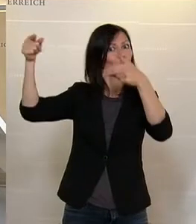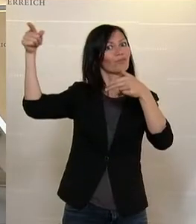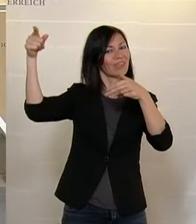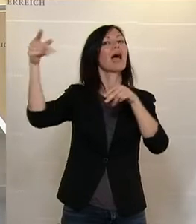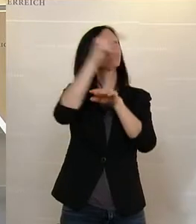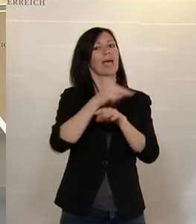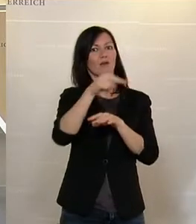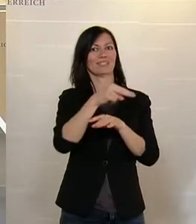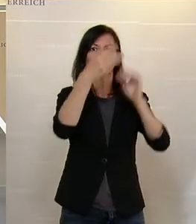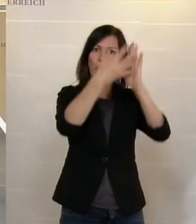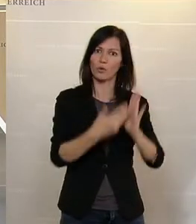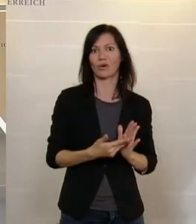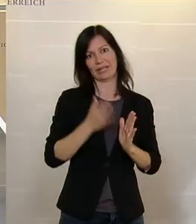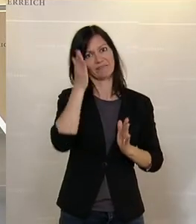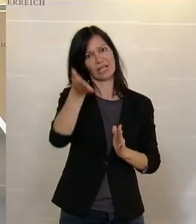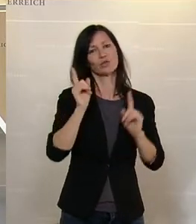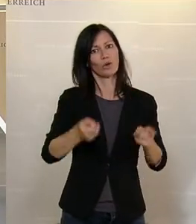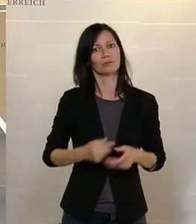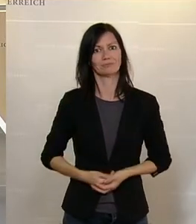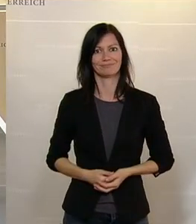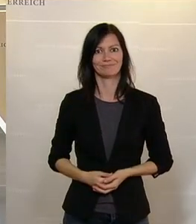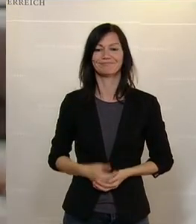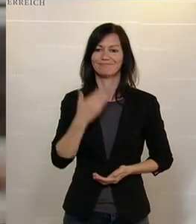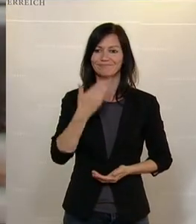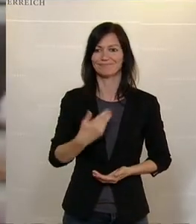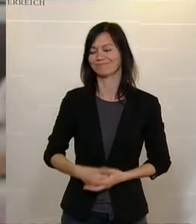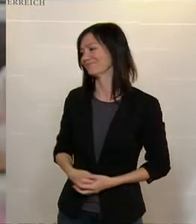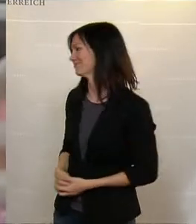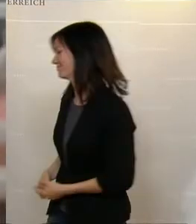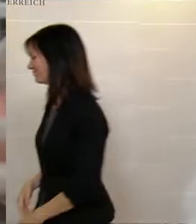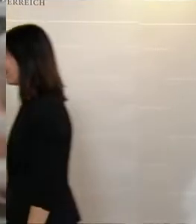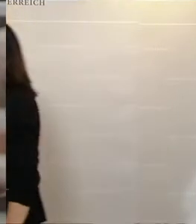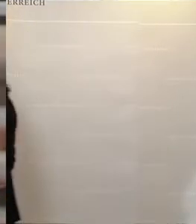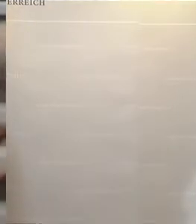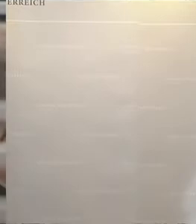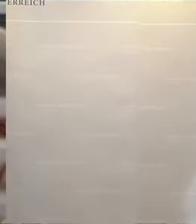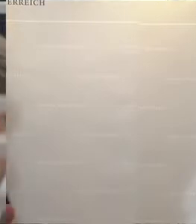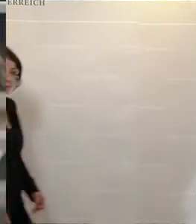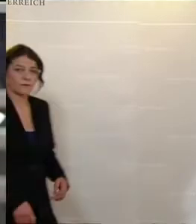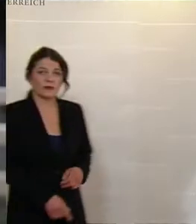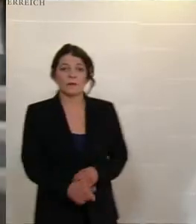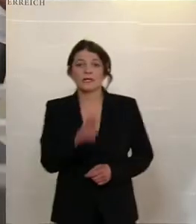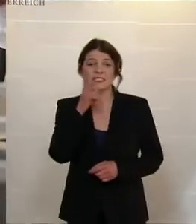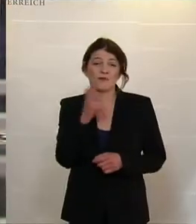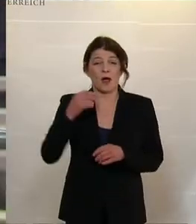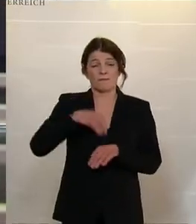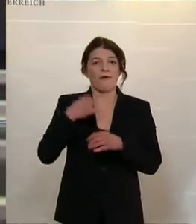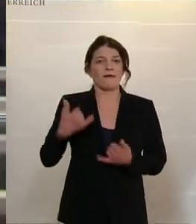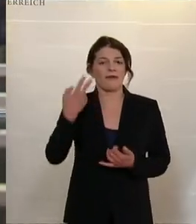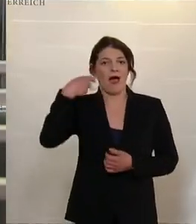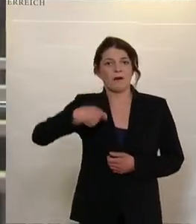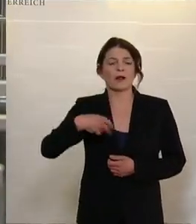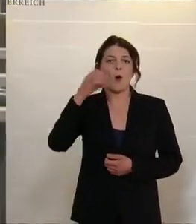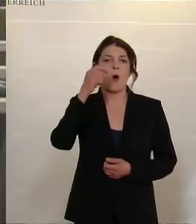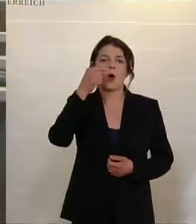Eine Aufsicht des Bundes über Wiener Wohnen. Wiener Wohnen verwaltet er die rund 200.000 Gemeindewohnungen in der Bundeshauptstadt. Das alles